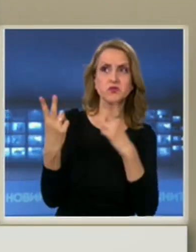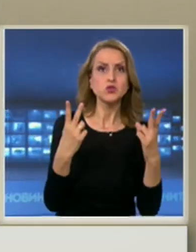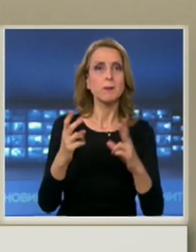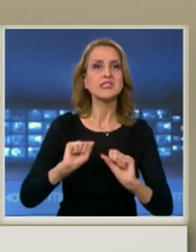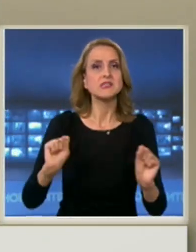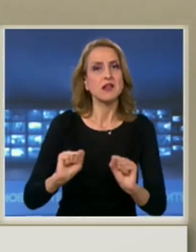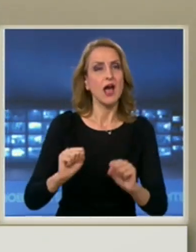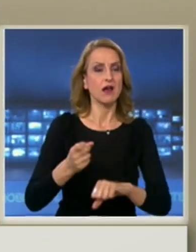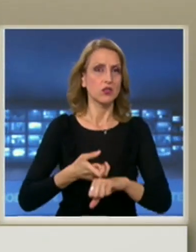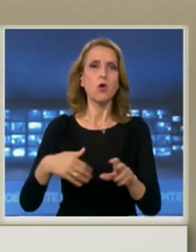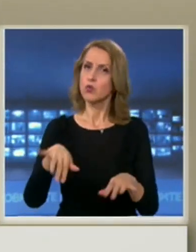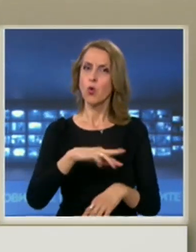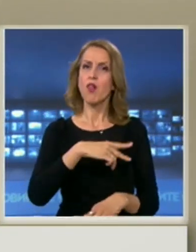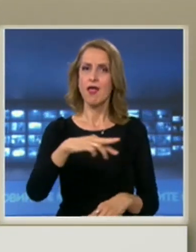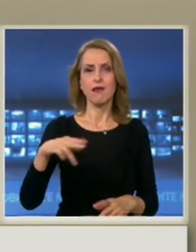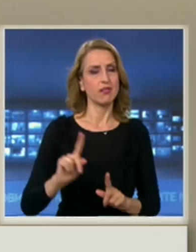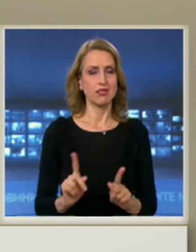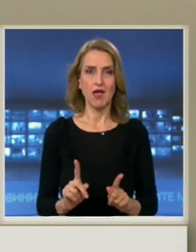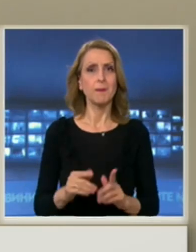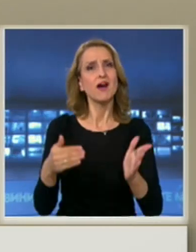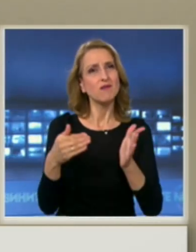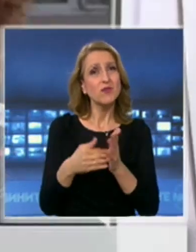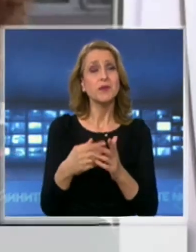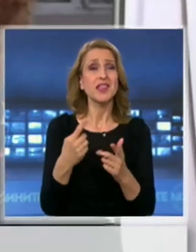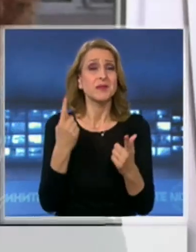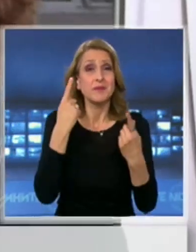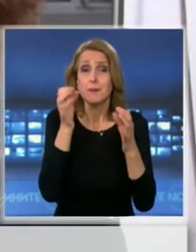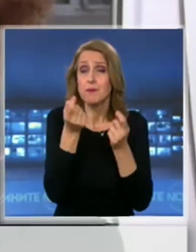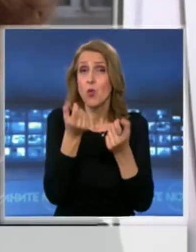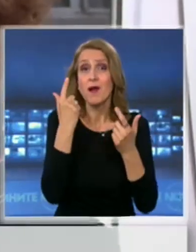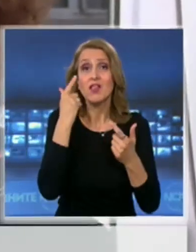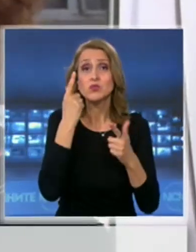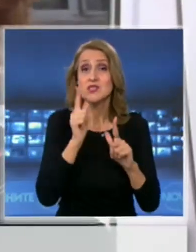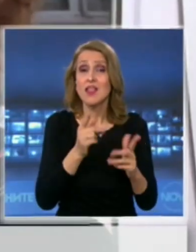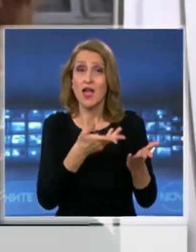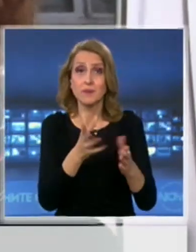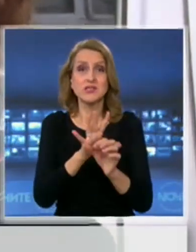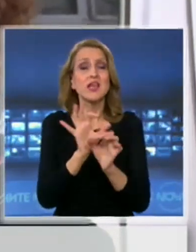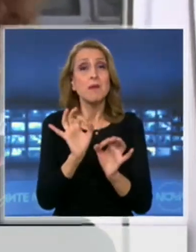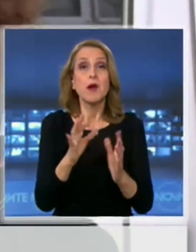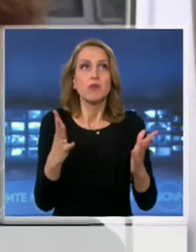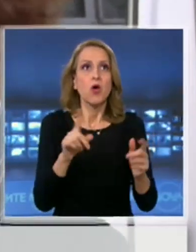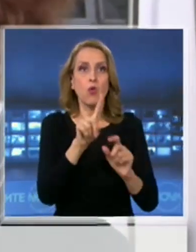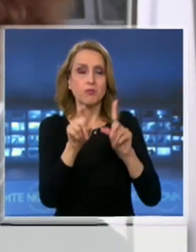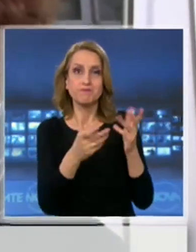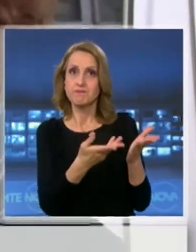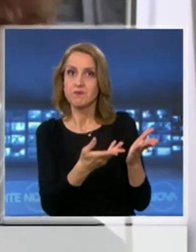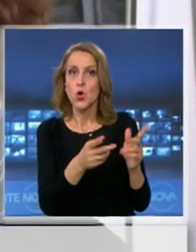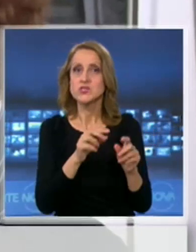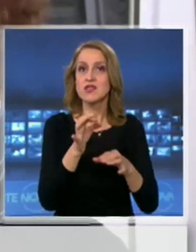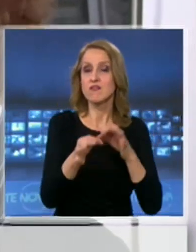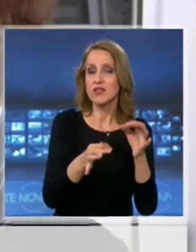въпреки малкото, което се знае за COVID-19. Ние не знаем, има много неизвестни около този вирус и около